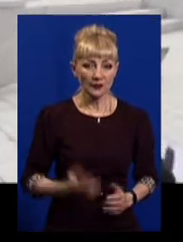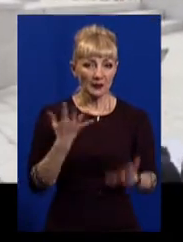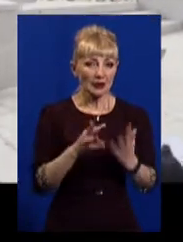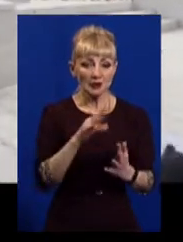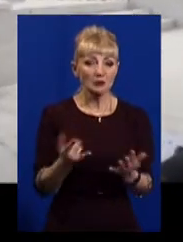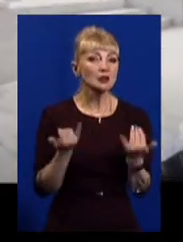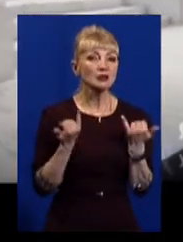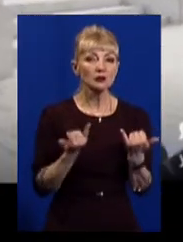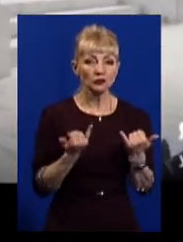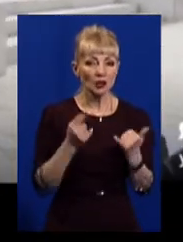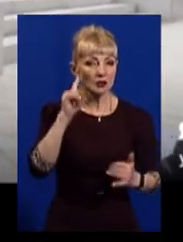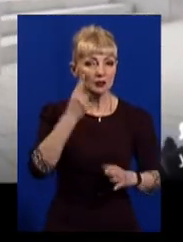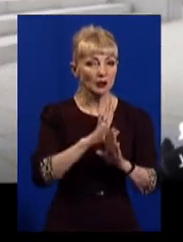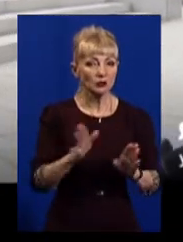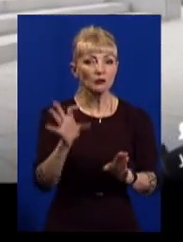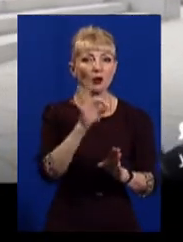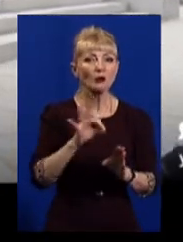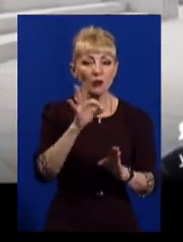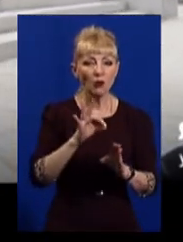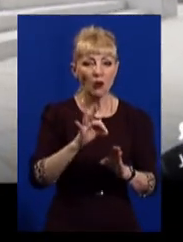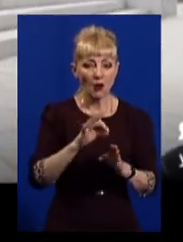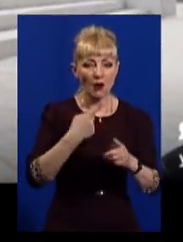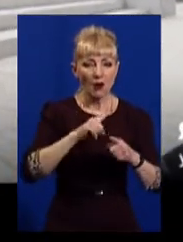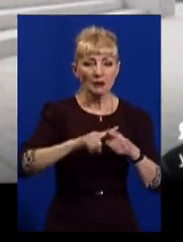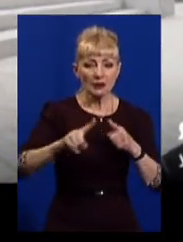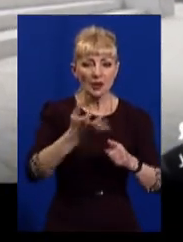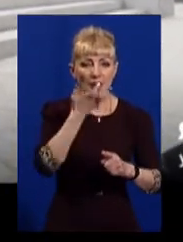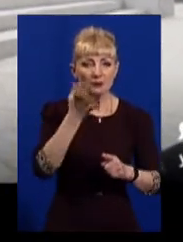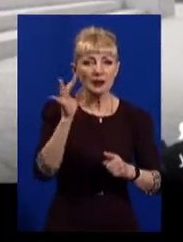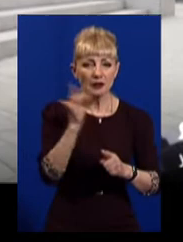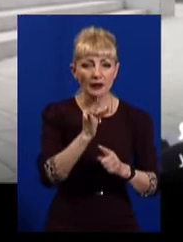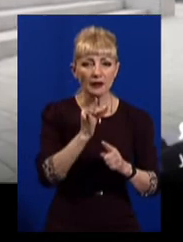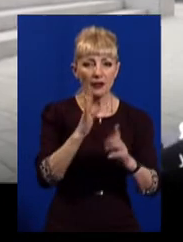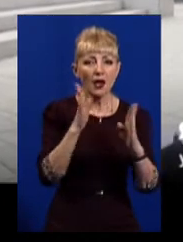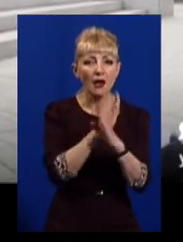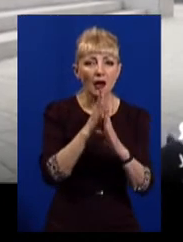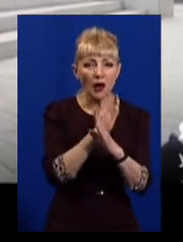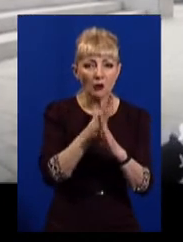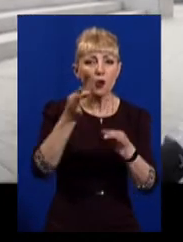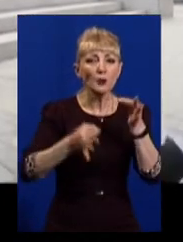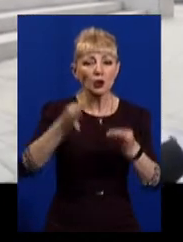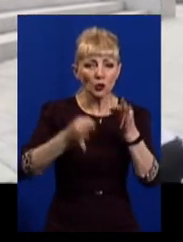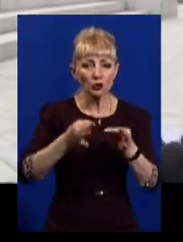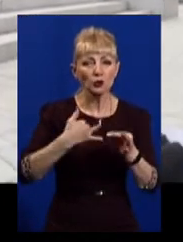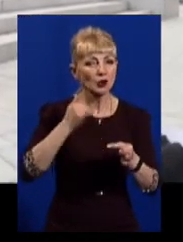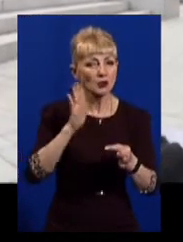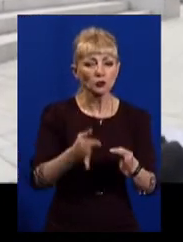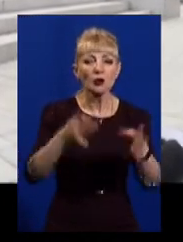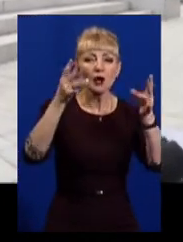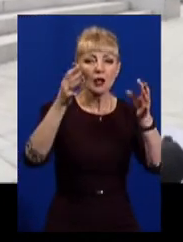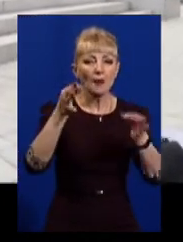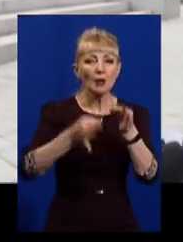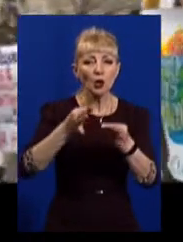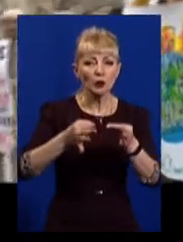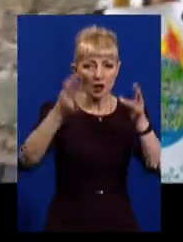Якщо ми зараз не подумаємо про глобальне потепління та екологію, взагалі ми просто застанемо екологічну катастрофу і, на жаль, ми не померемо